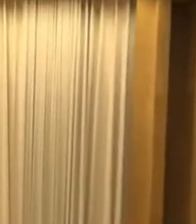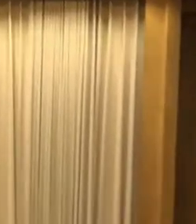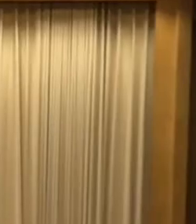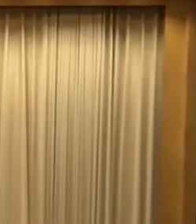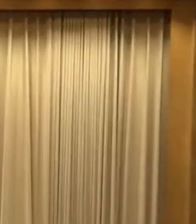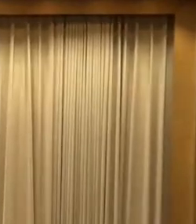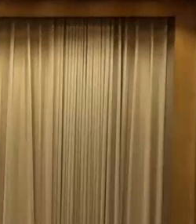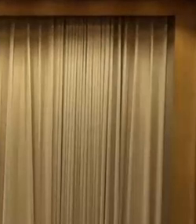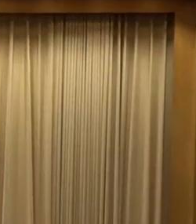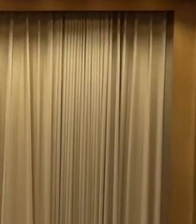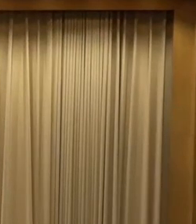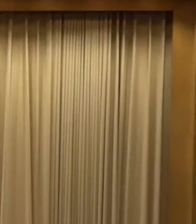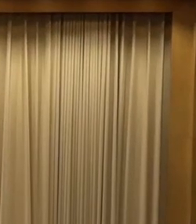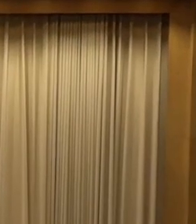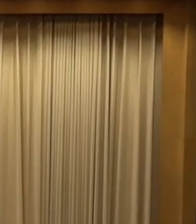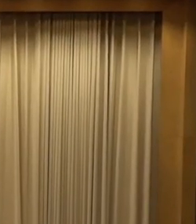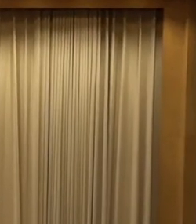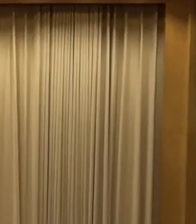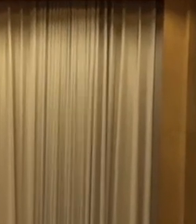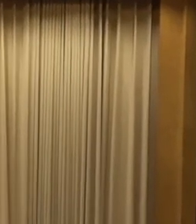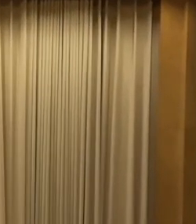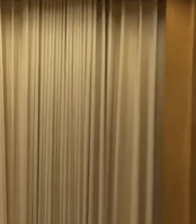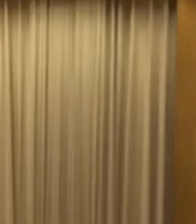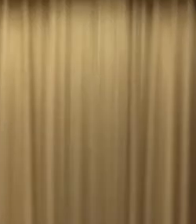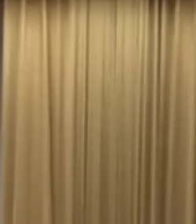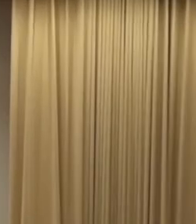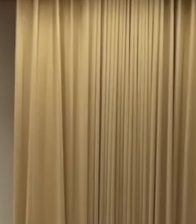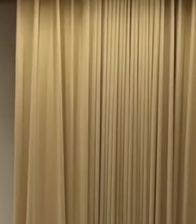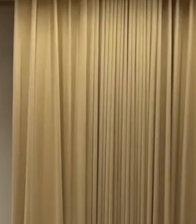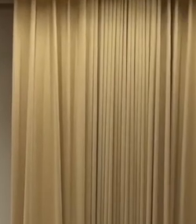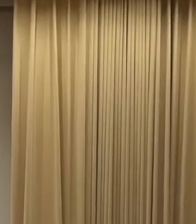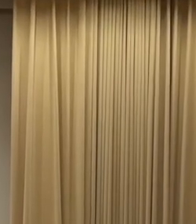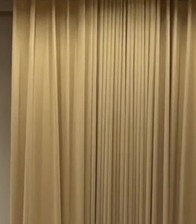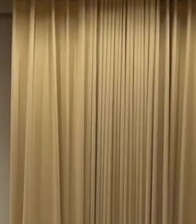ist den bitte ich jetzt um das Stimmzeichen